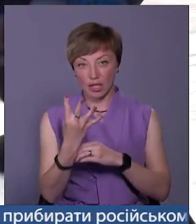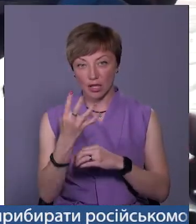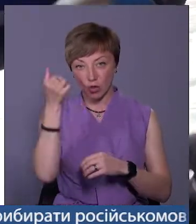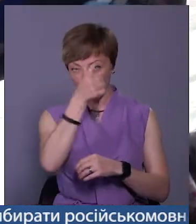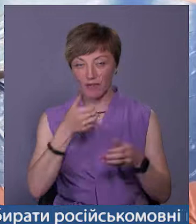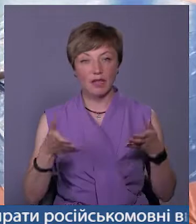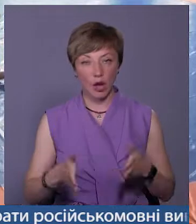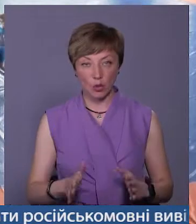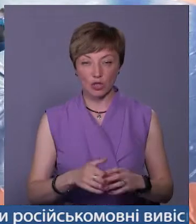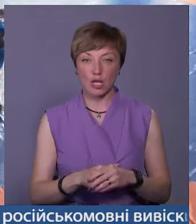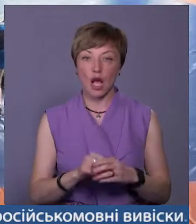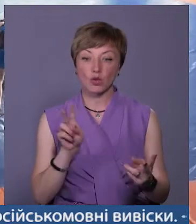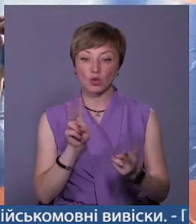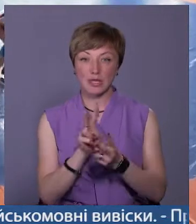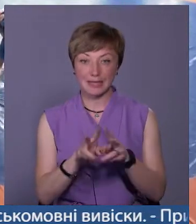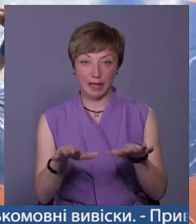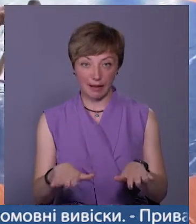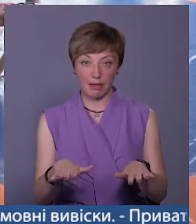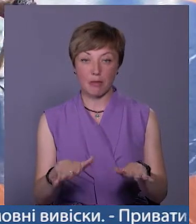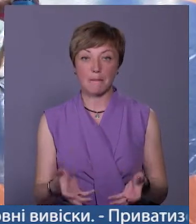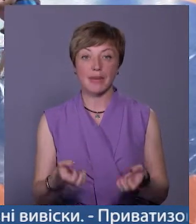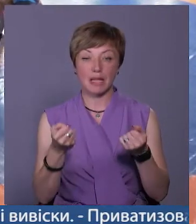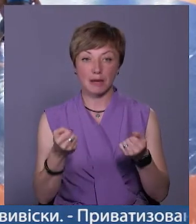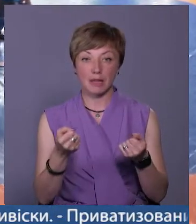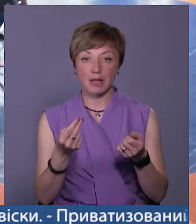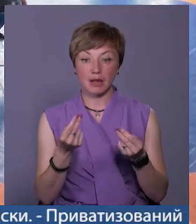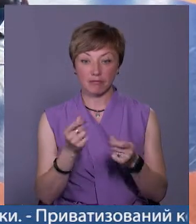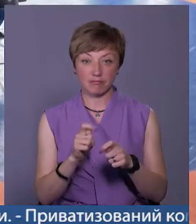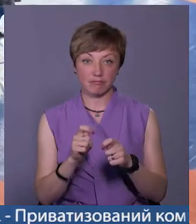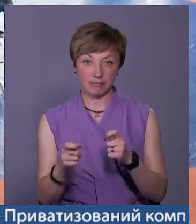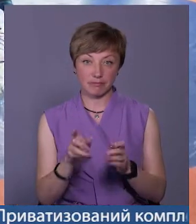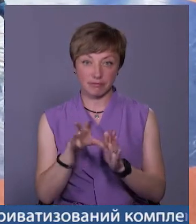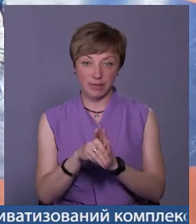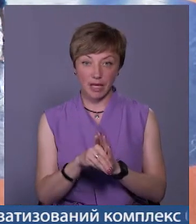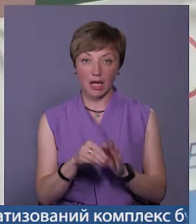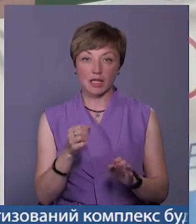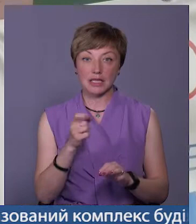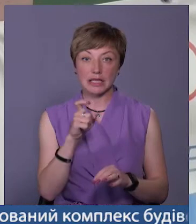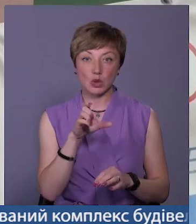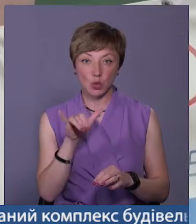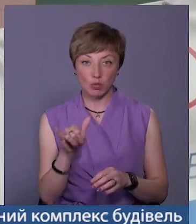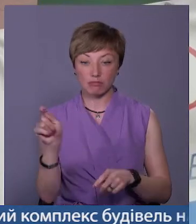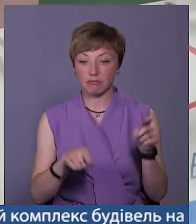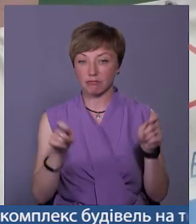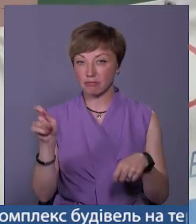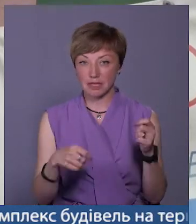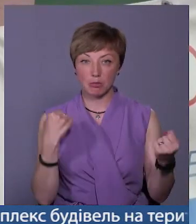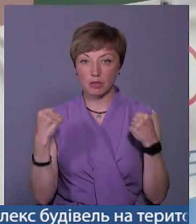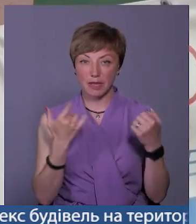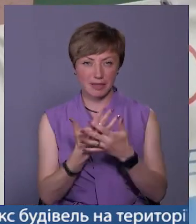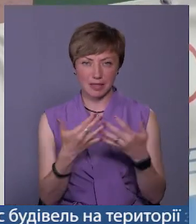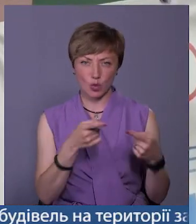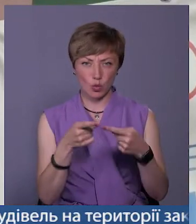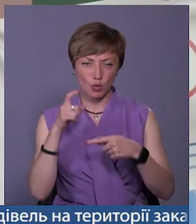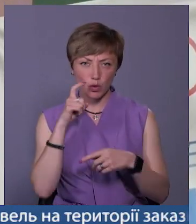років народження. Зустрітися на Килимі та підтримати гривною ЗСУ приїхали до Хмельницького спортсмени з різних куточків України.